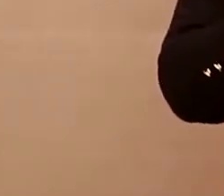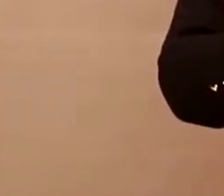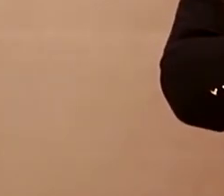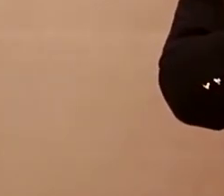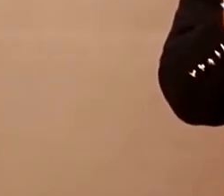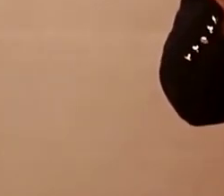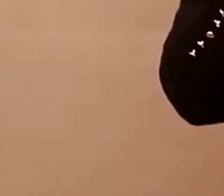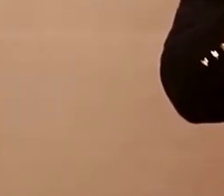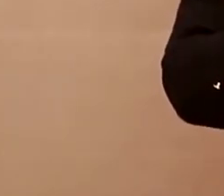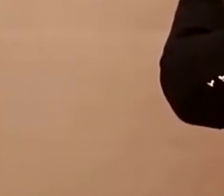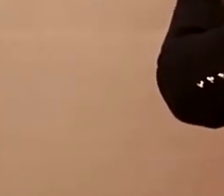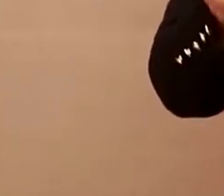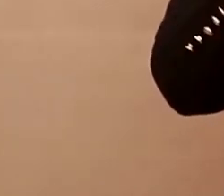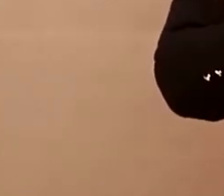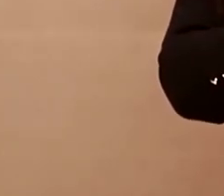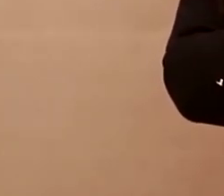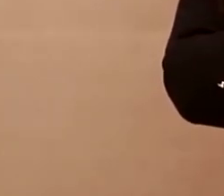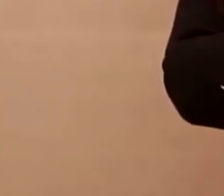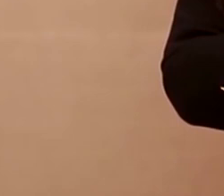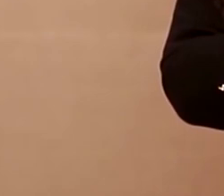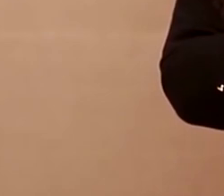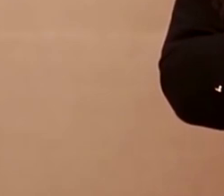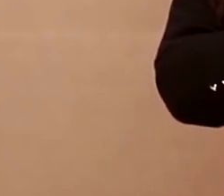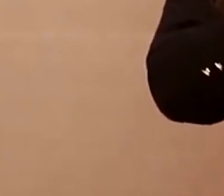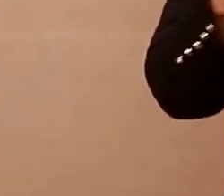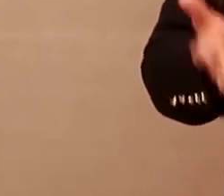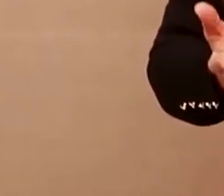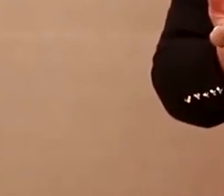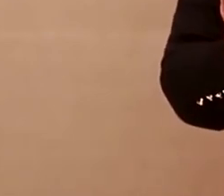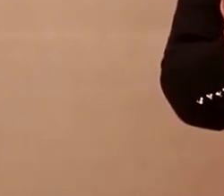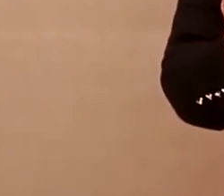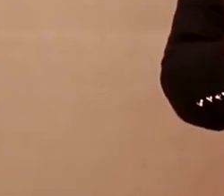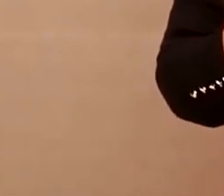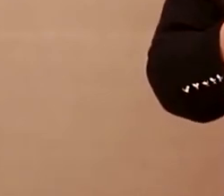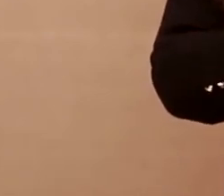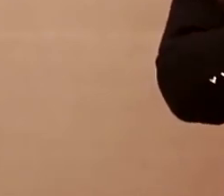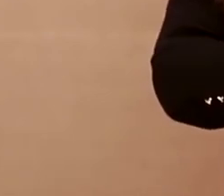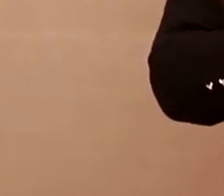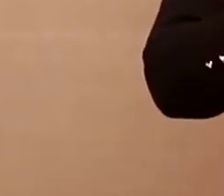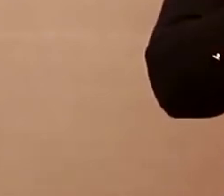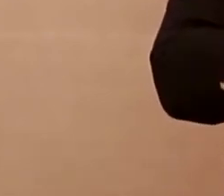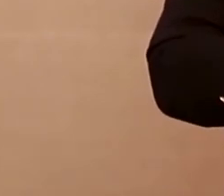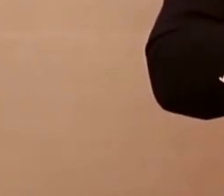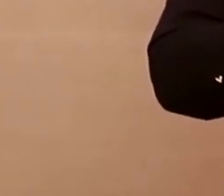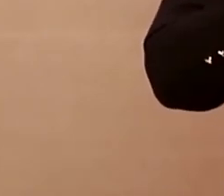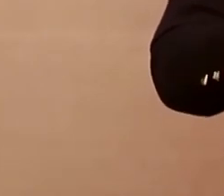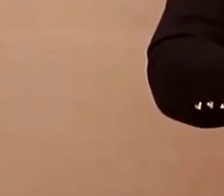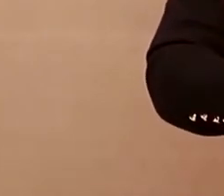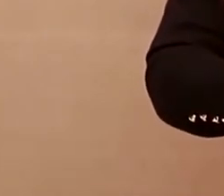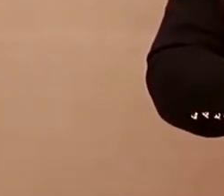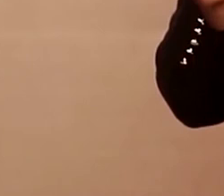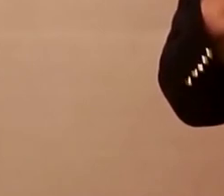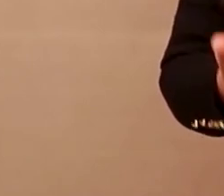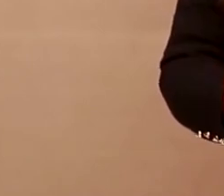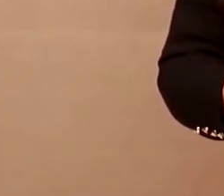کچھ فگرز ہیں یا سمبلز ہیں ان کو بھی اس پاسورڈ کا حصہ بنایا تو وہ ایک مضبوط پاسورڈ بن جائے گا اس کے علاوہ پاسورڈ کو چینج